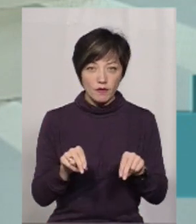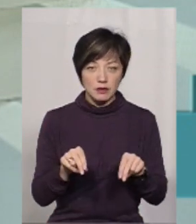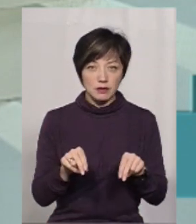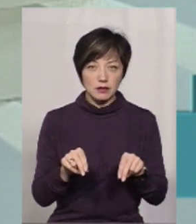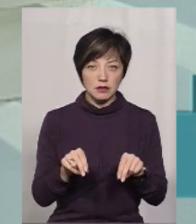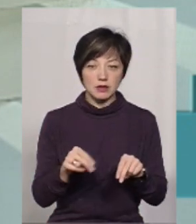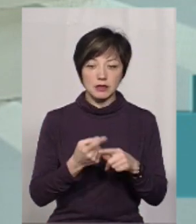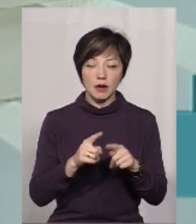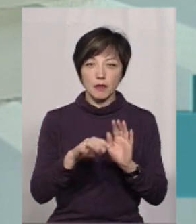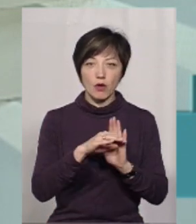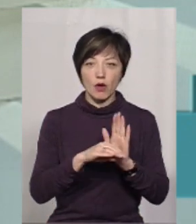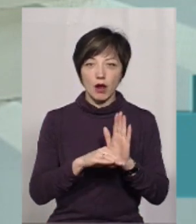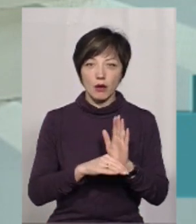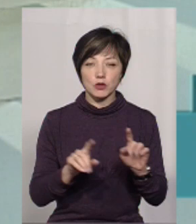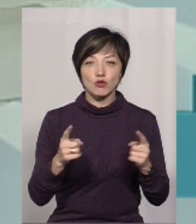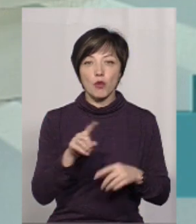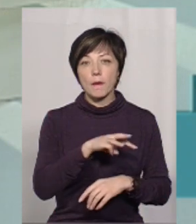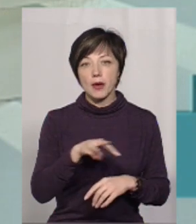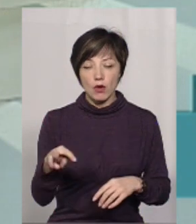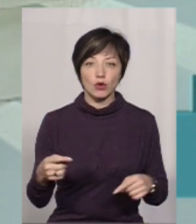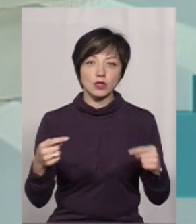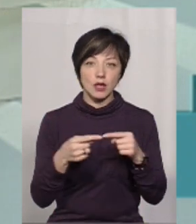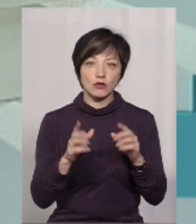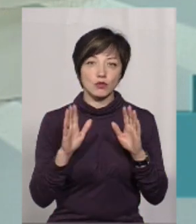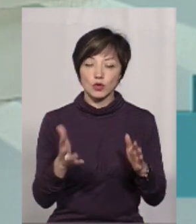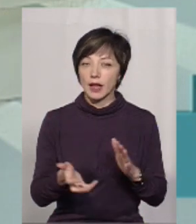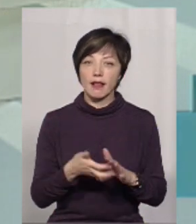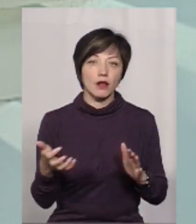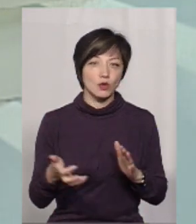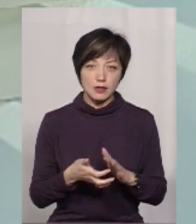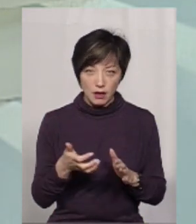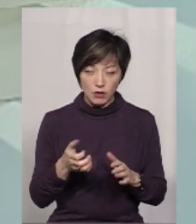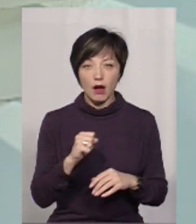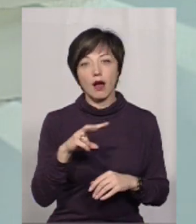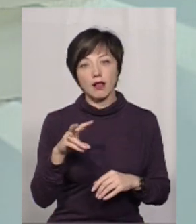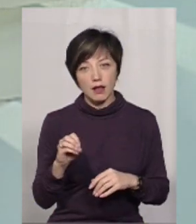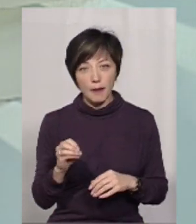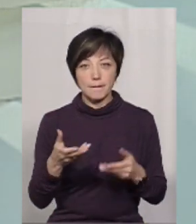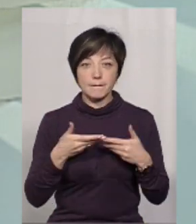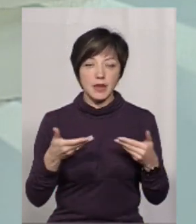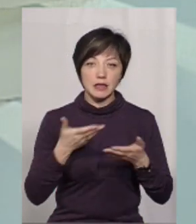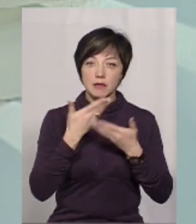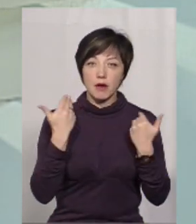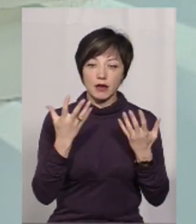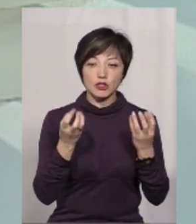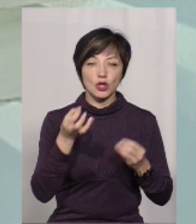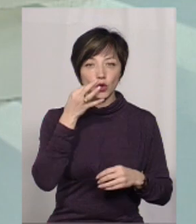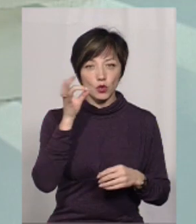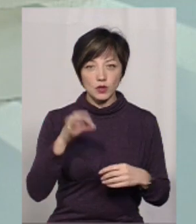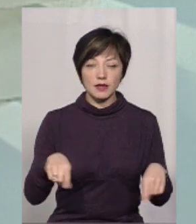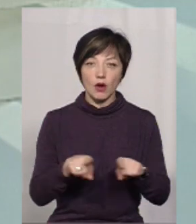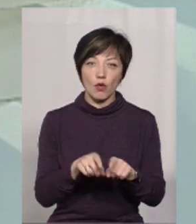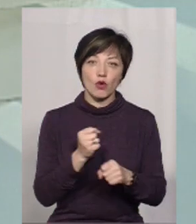ну, скажімо так, оця програма, чому мільйон, однозначно, що його буде недостатньо, але ми не маємо ще досвіду